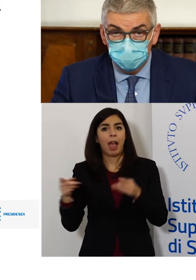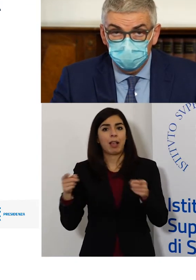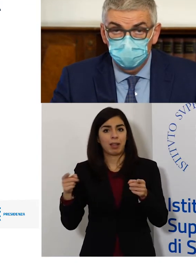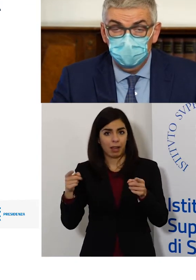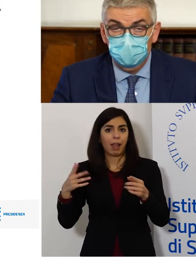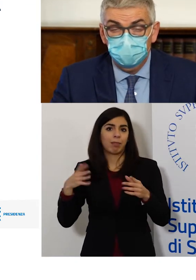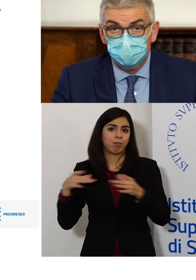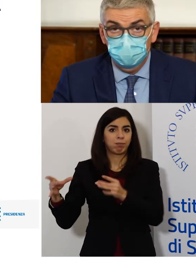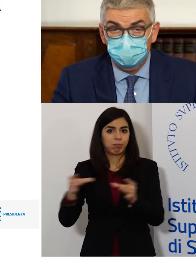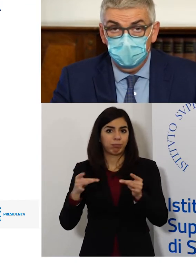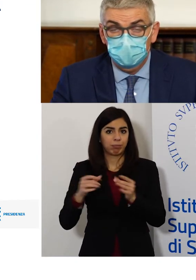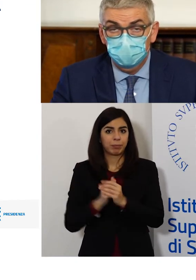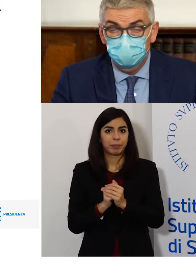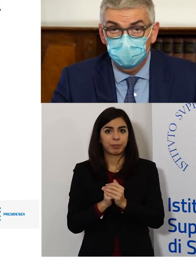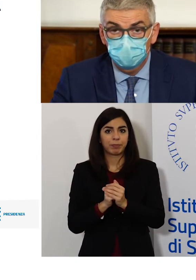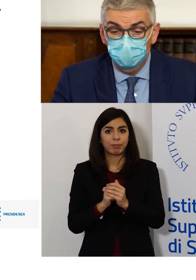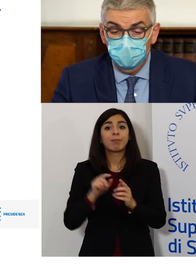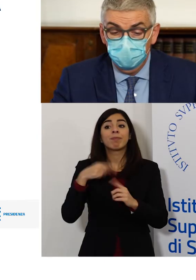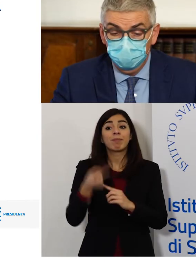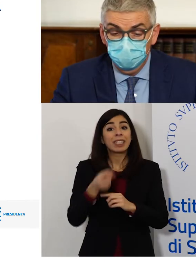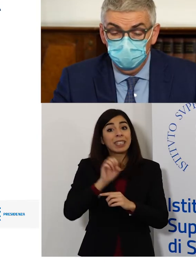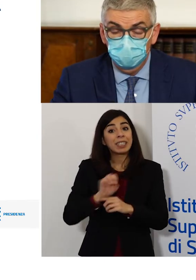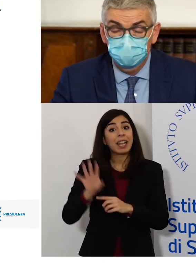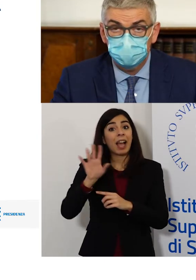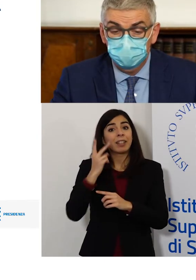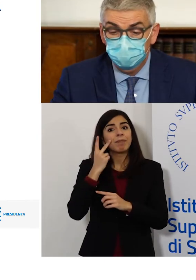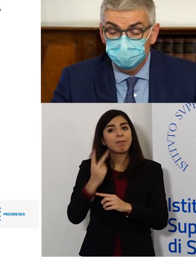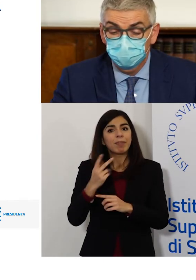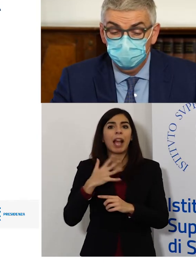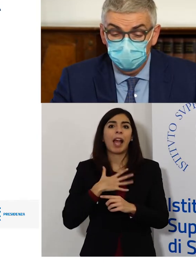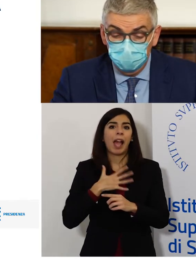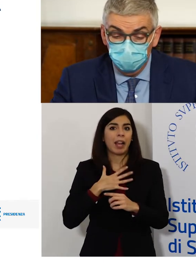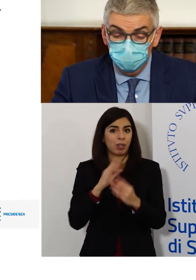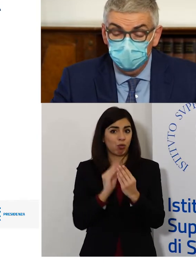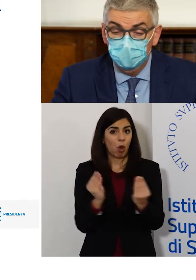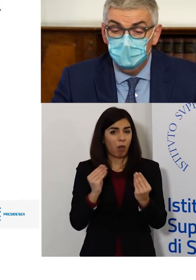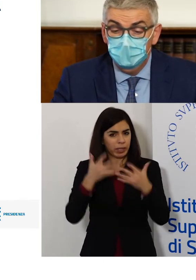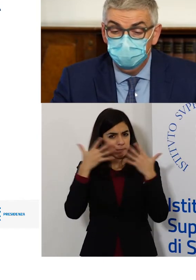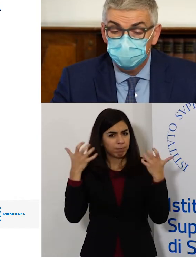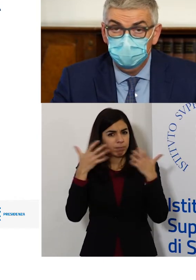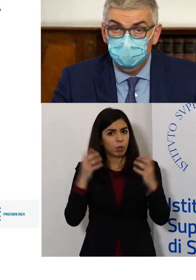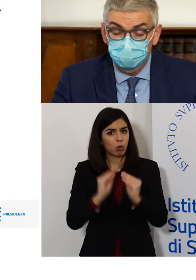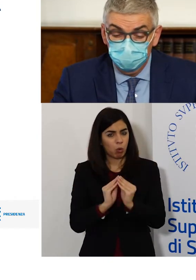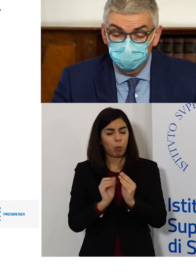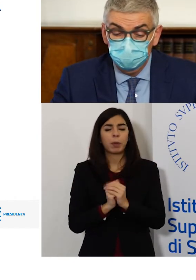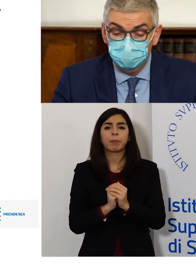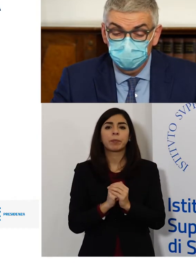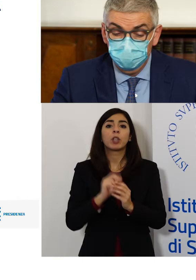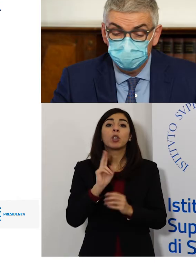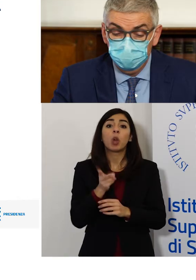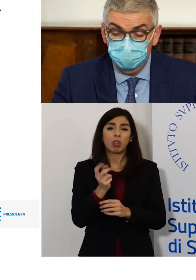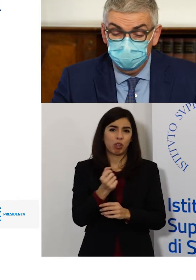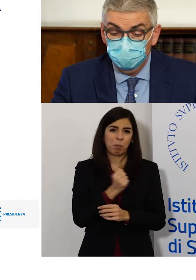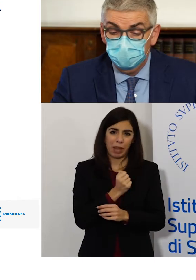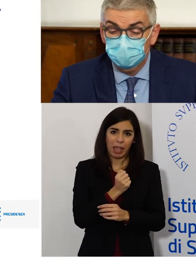Andando ad esplodere nella prossima slide le curve per le fasce di età più giovani vediamo come le fasce di età under 12